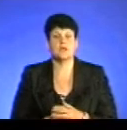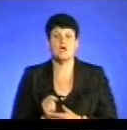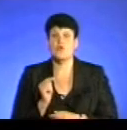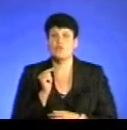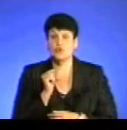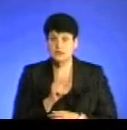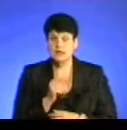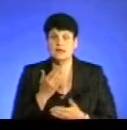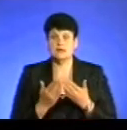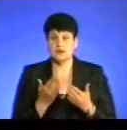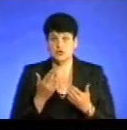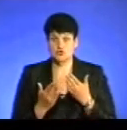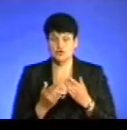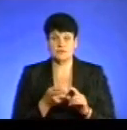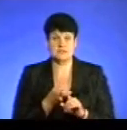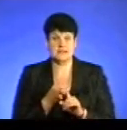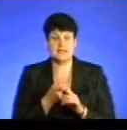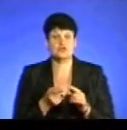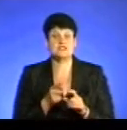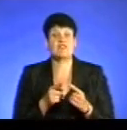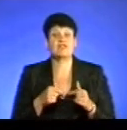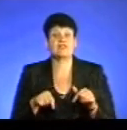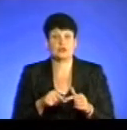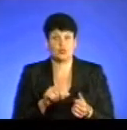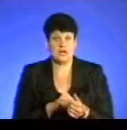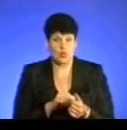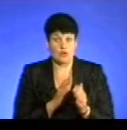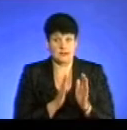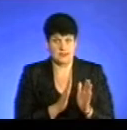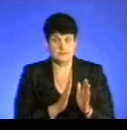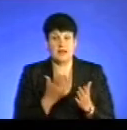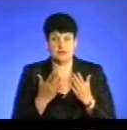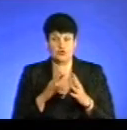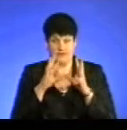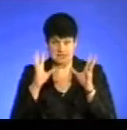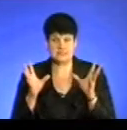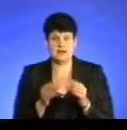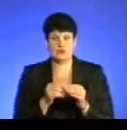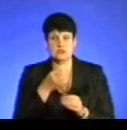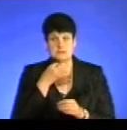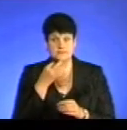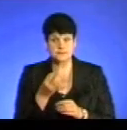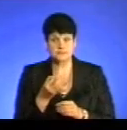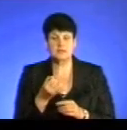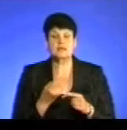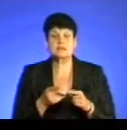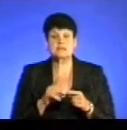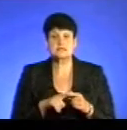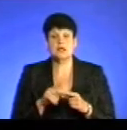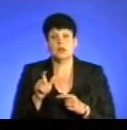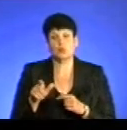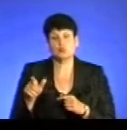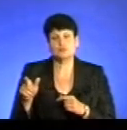якщо, ну, тут в залежності від виду наркотика, але якщо так підійти загально, то такі люди